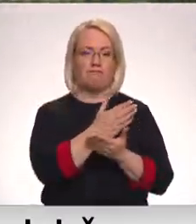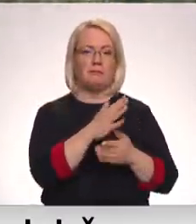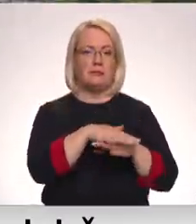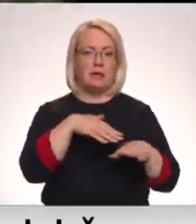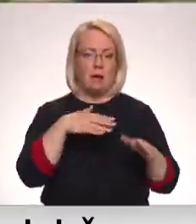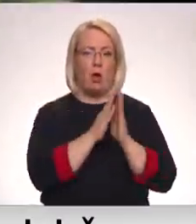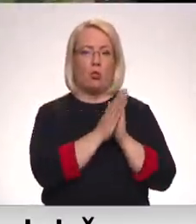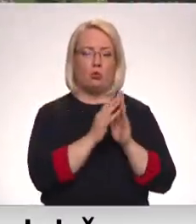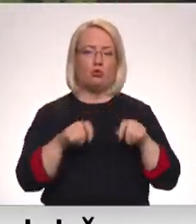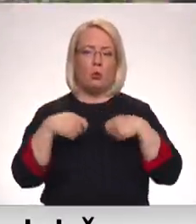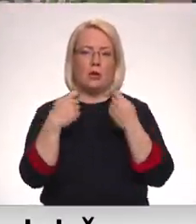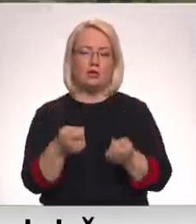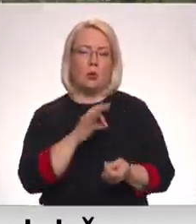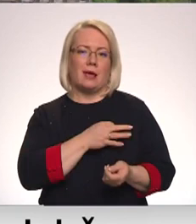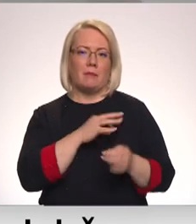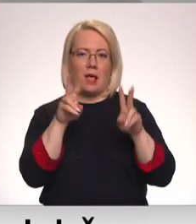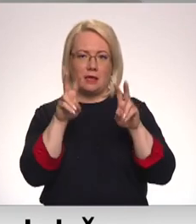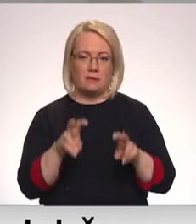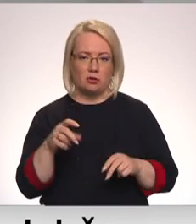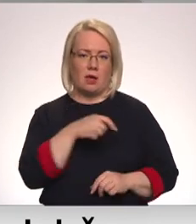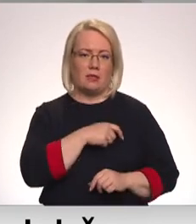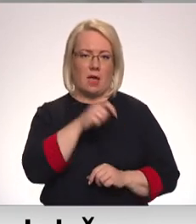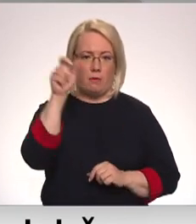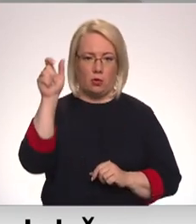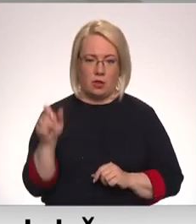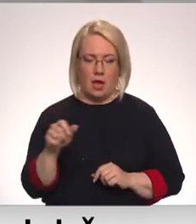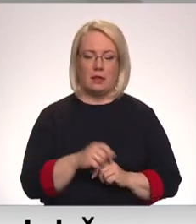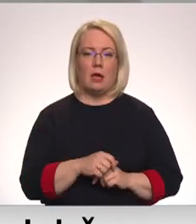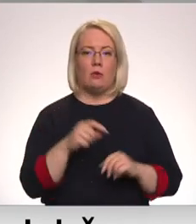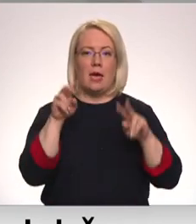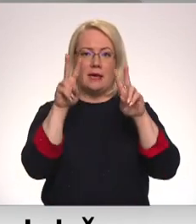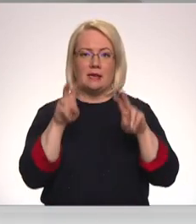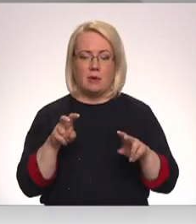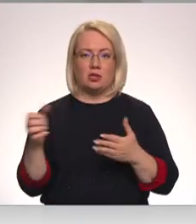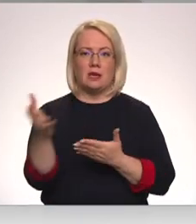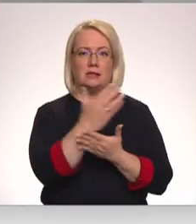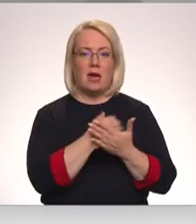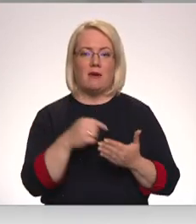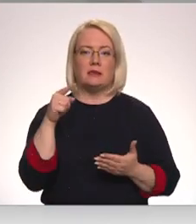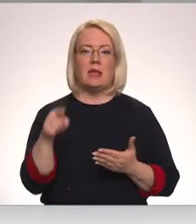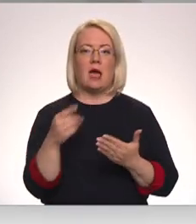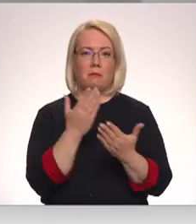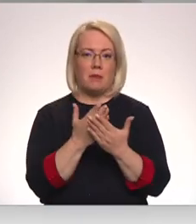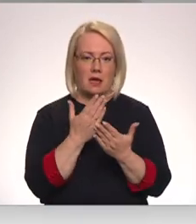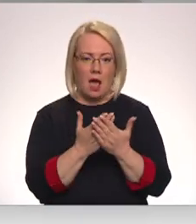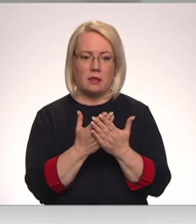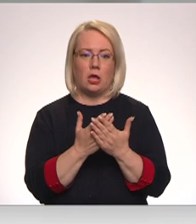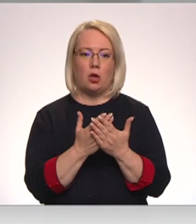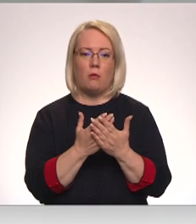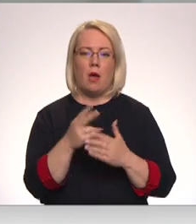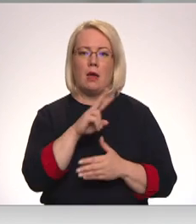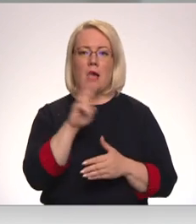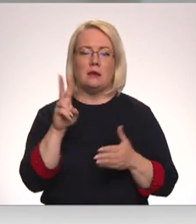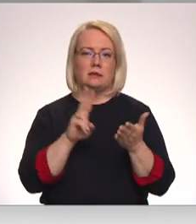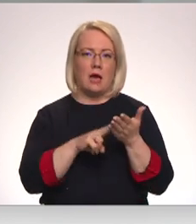izdot deputātu kriminālu vajāšanai. Izmeklēšanā tiks savākts tieši tāds pierādījums kupums, kas